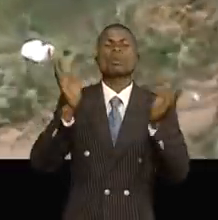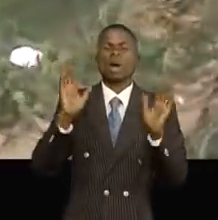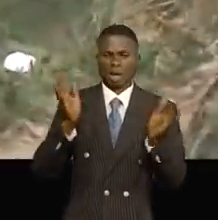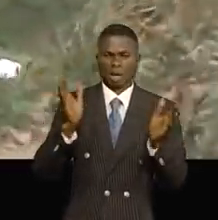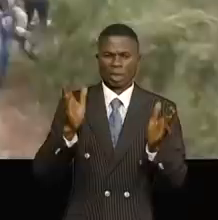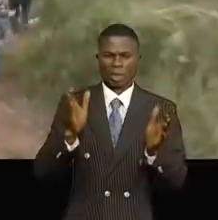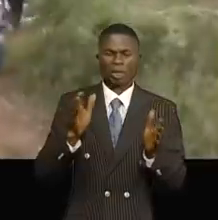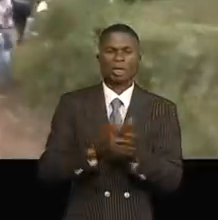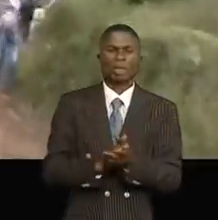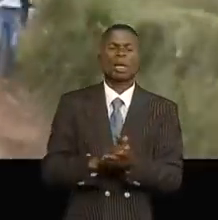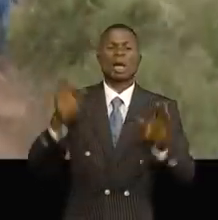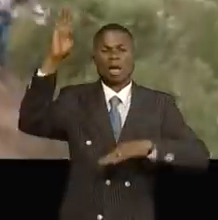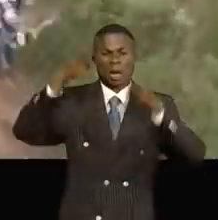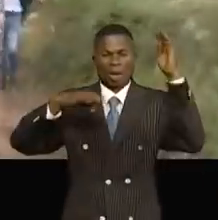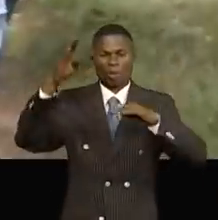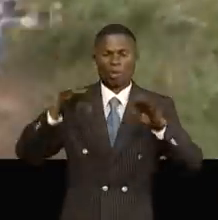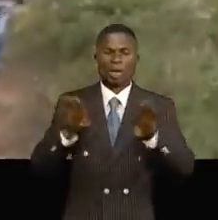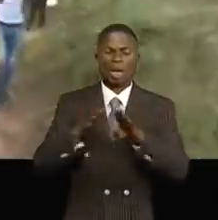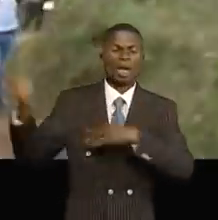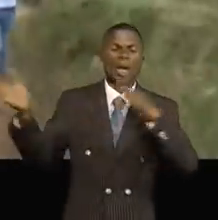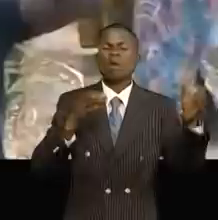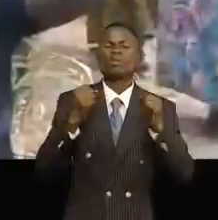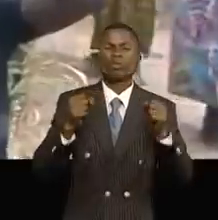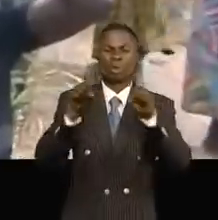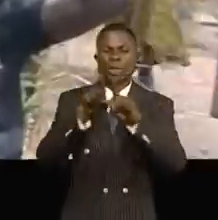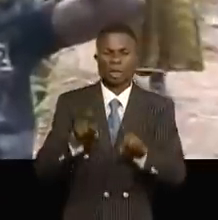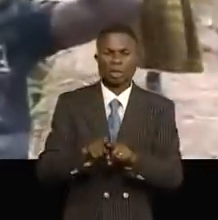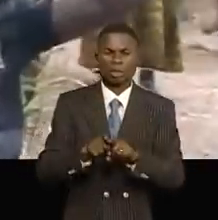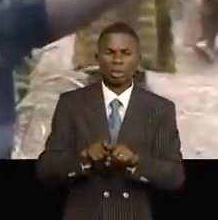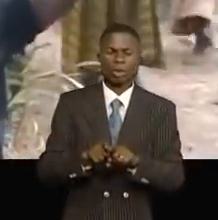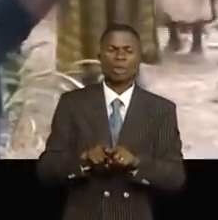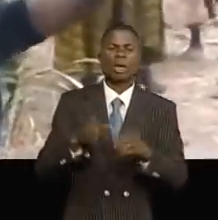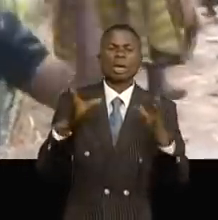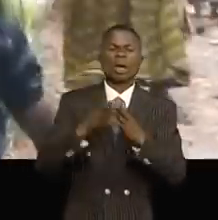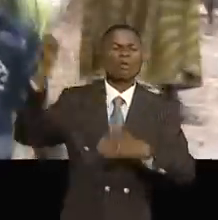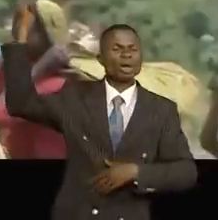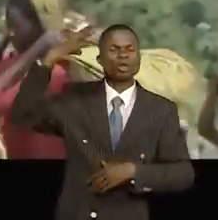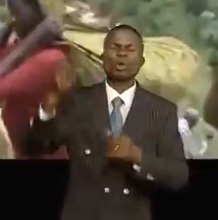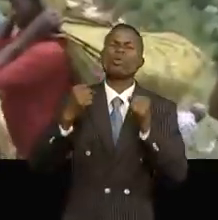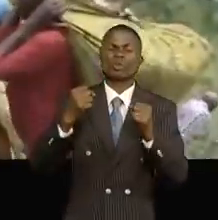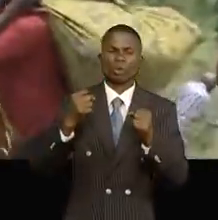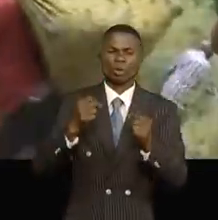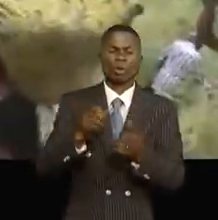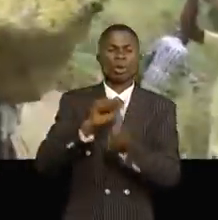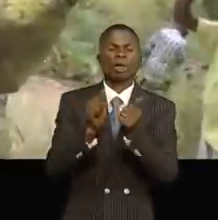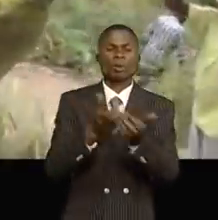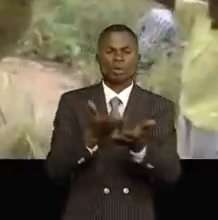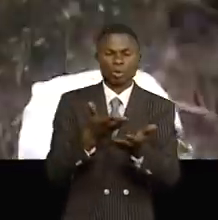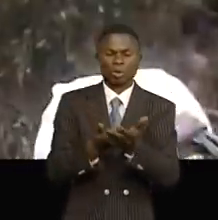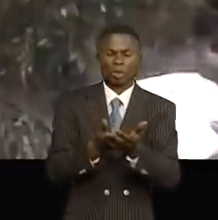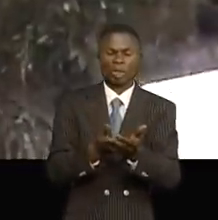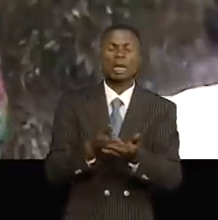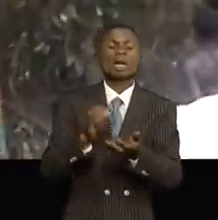pendant la pluie avec le vent violent, mais aussi sous le soleil. Cette situation a des